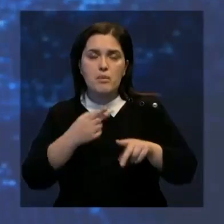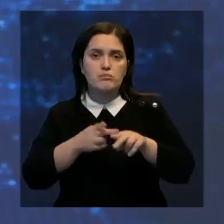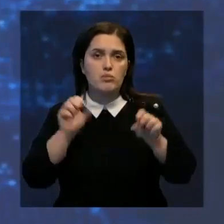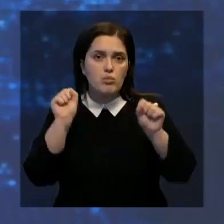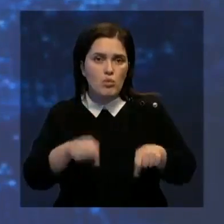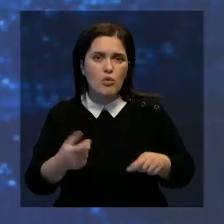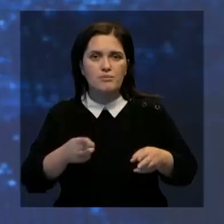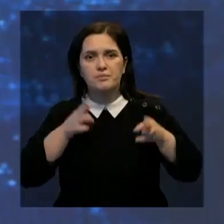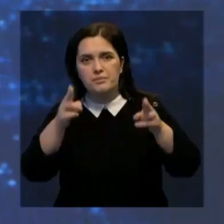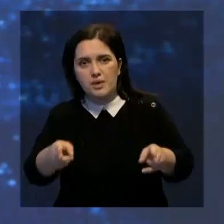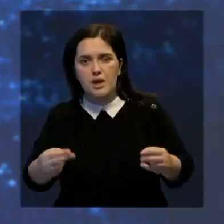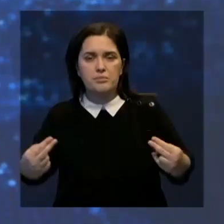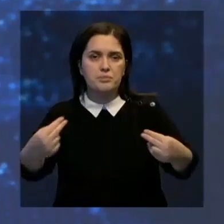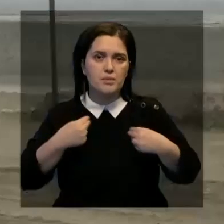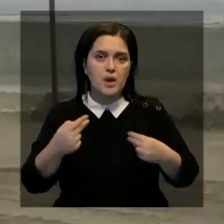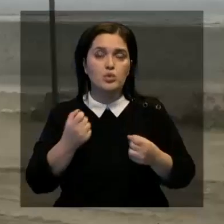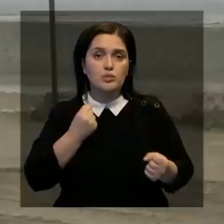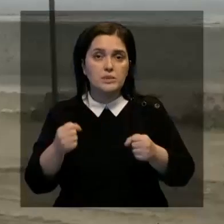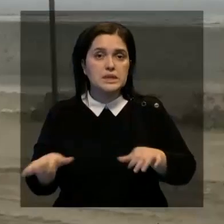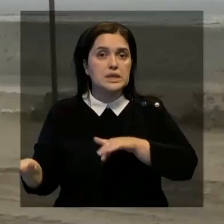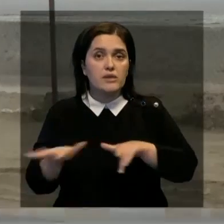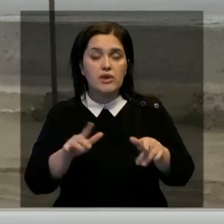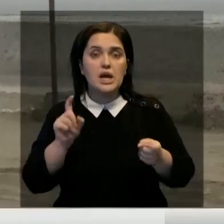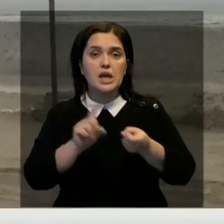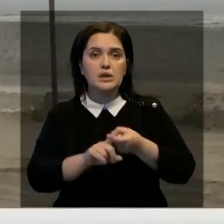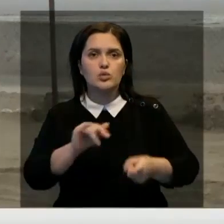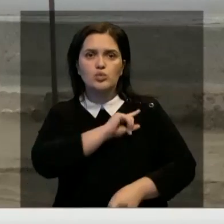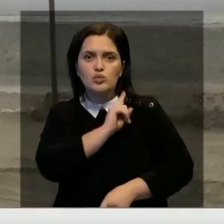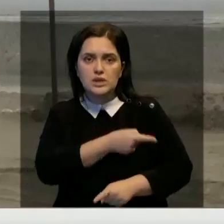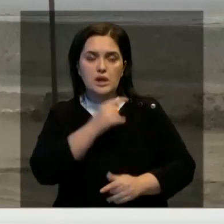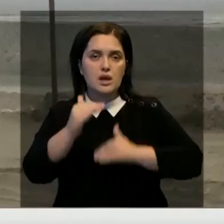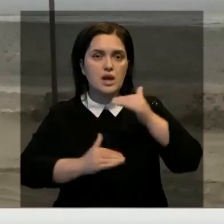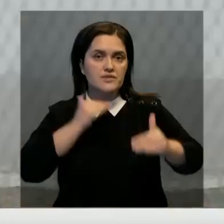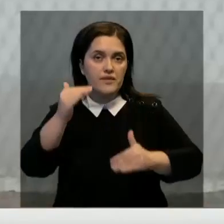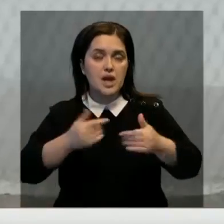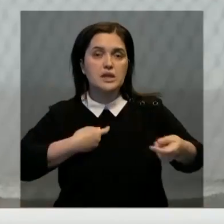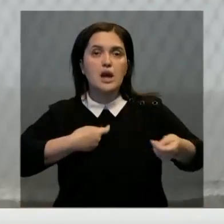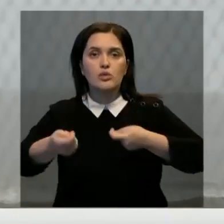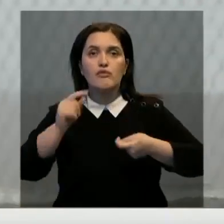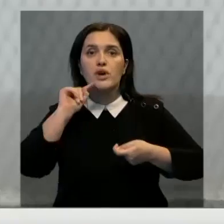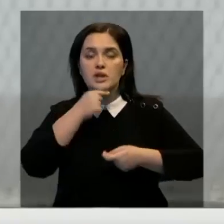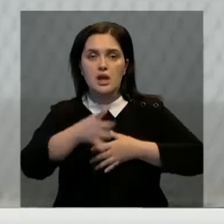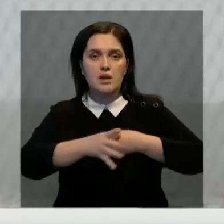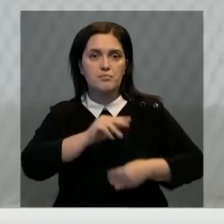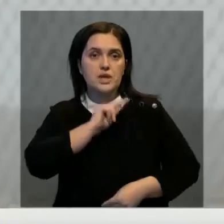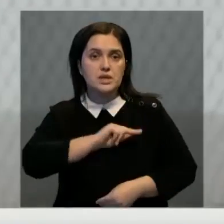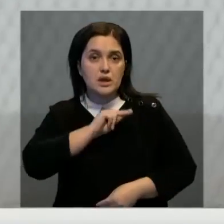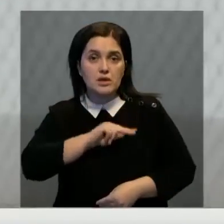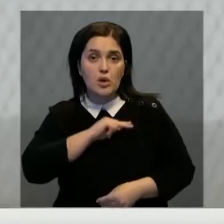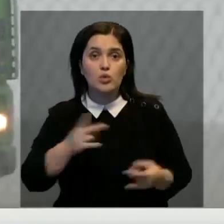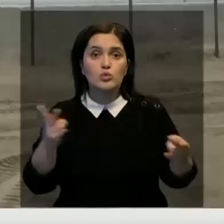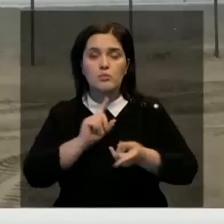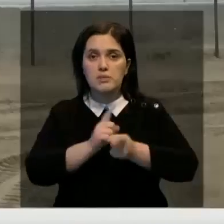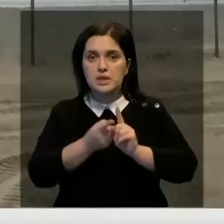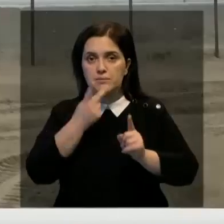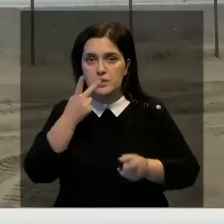по территории сообщества и укрепит деловые контакты. Надо усиленно развивать торгово-экономическое сотрудничество, отметил глава государства. Для этого